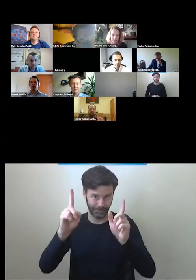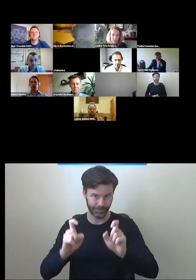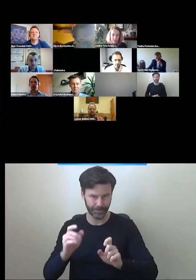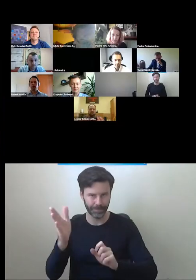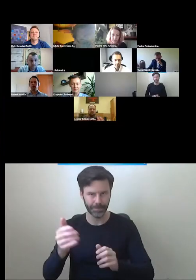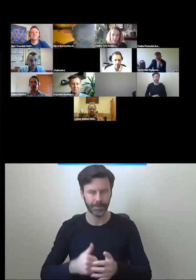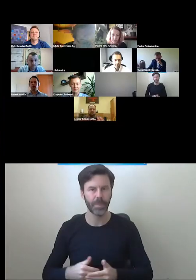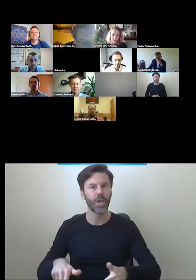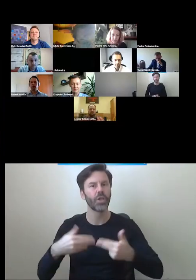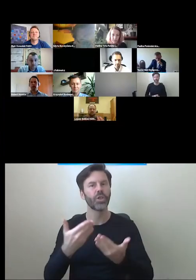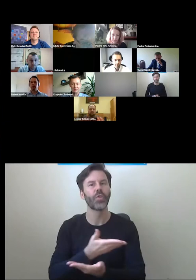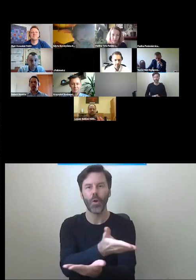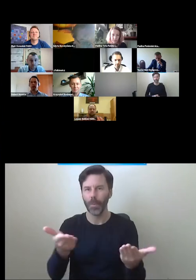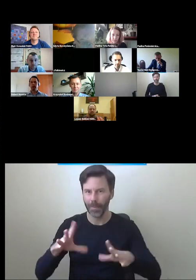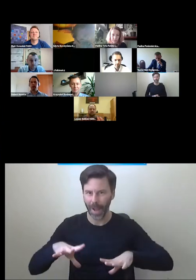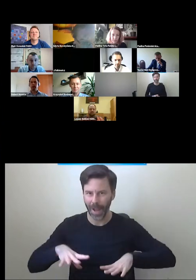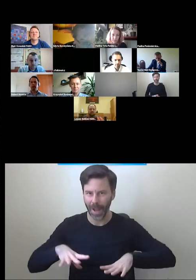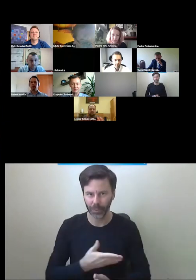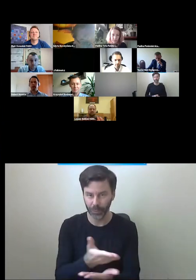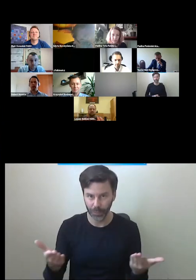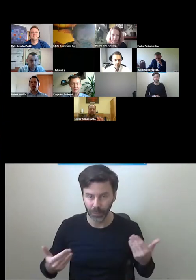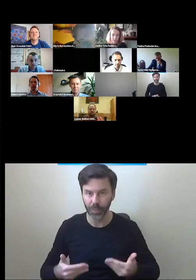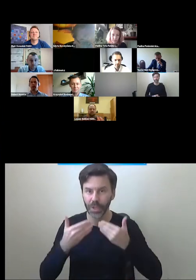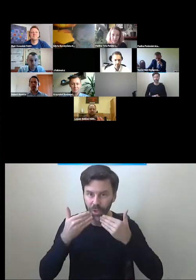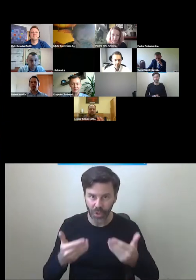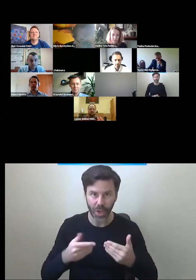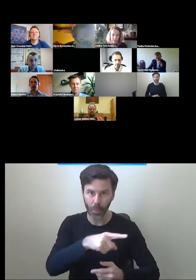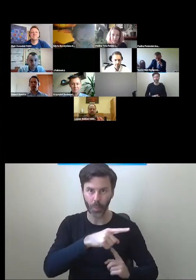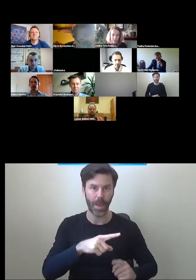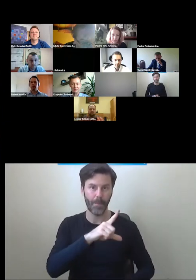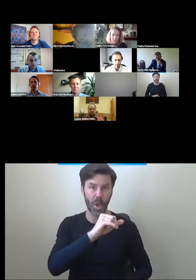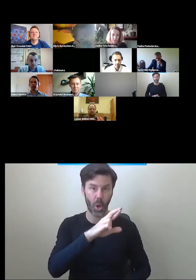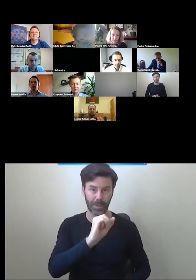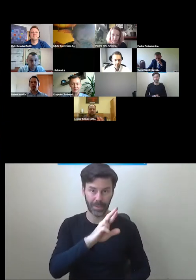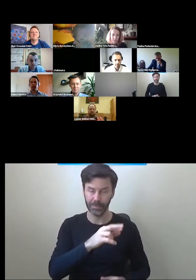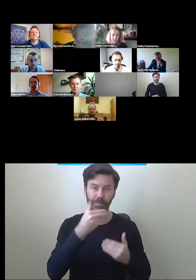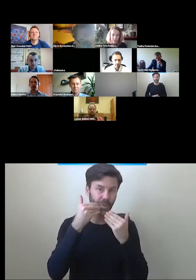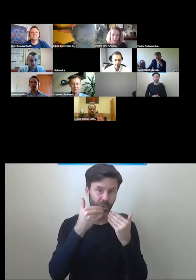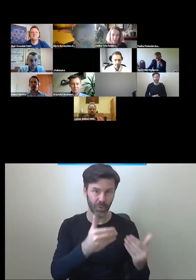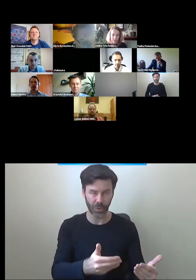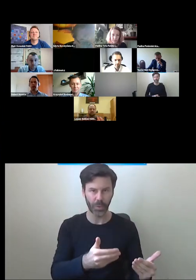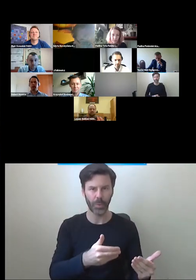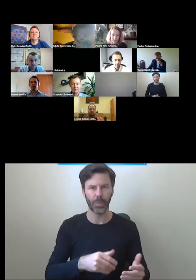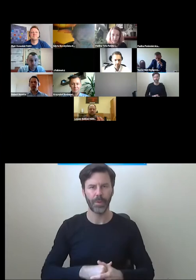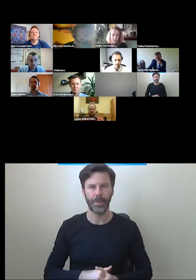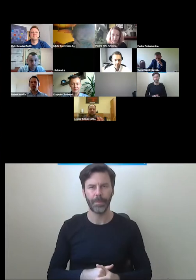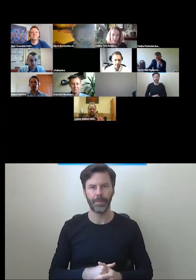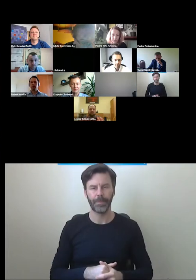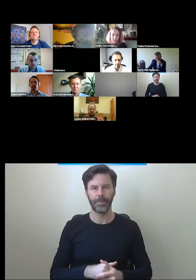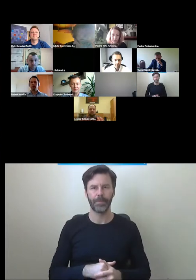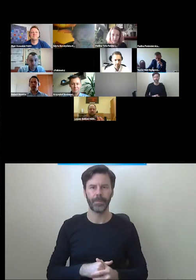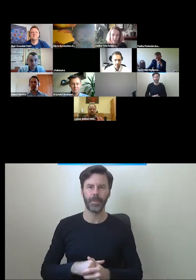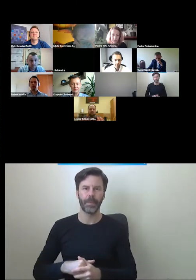Dzień dobry Państwu. Dziękuję Piotrze za przedstawienie. To już taka